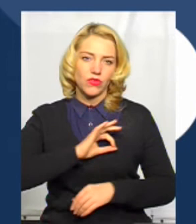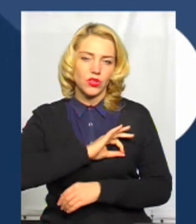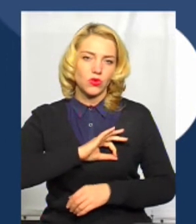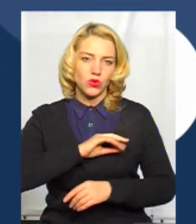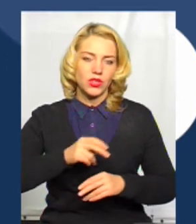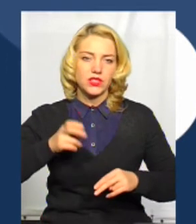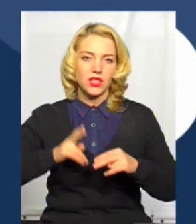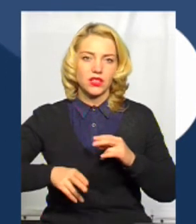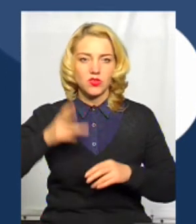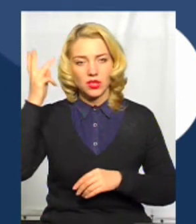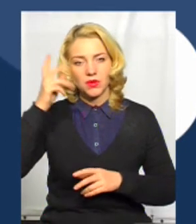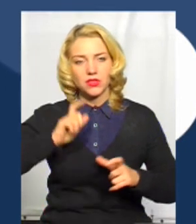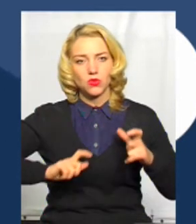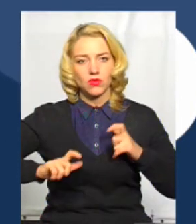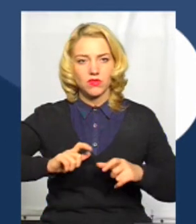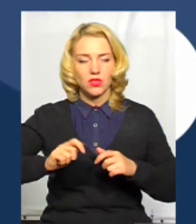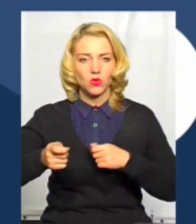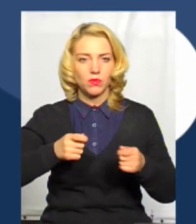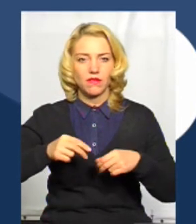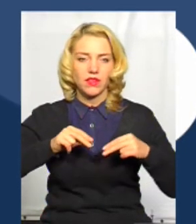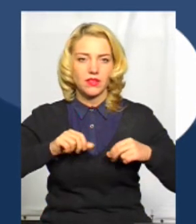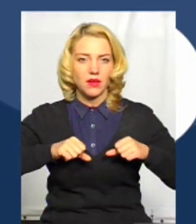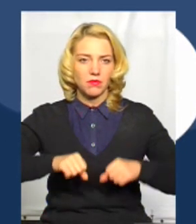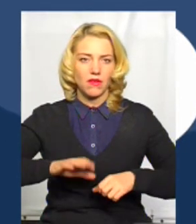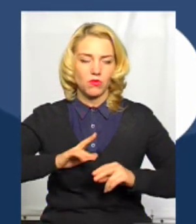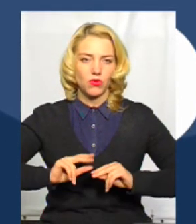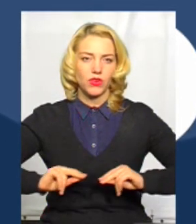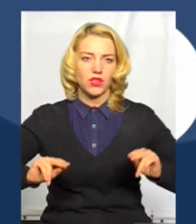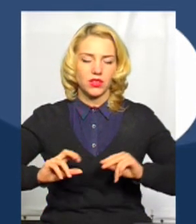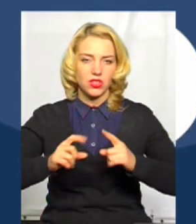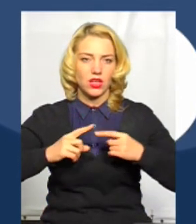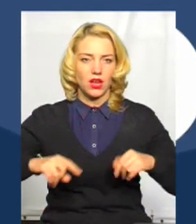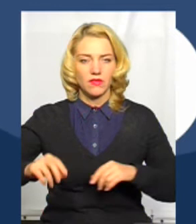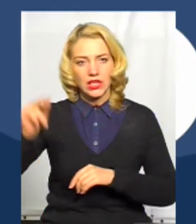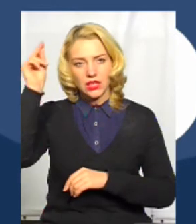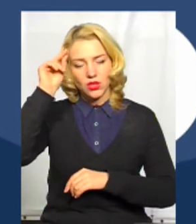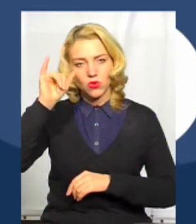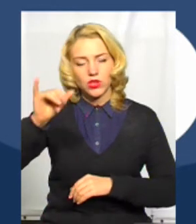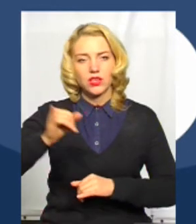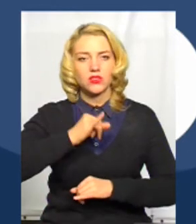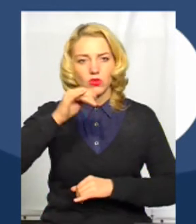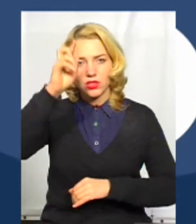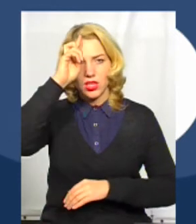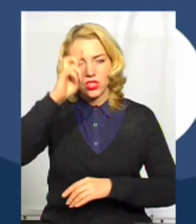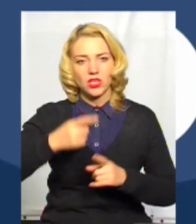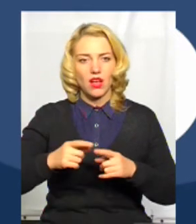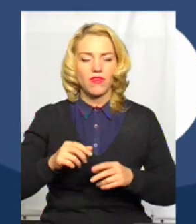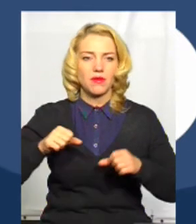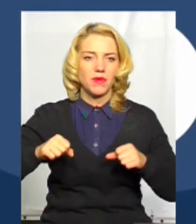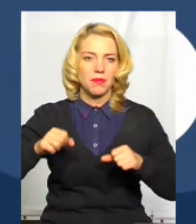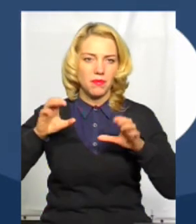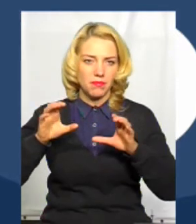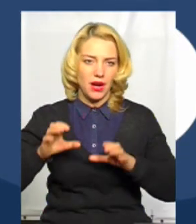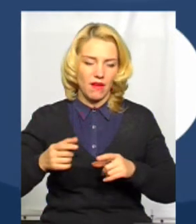Закінчив Хмельницький університет управління та права. Відтак був викладачем на кафедрі теорії та історії держави і права цього вишу. Торік